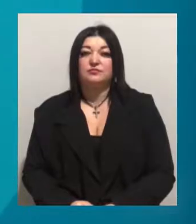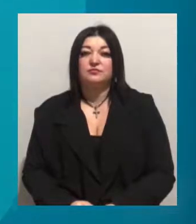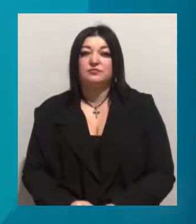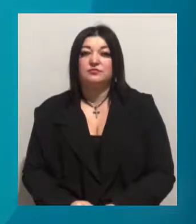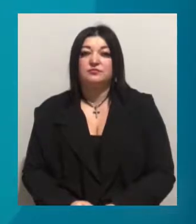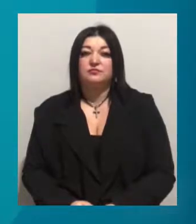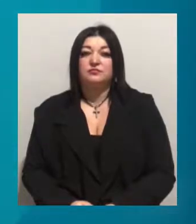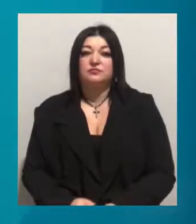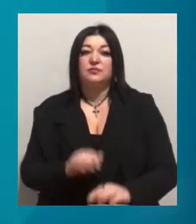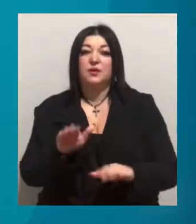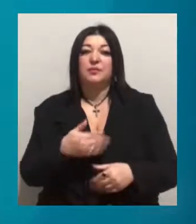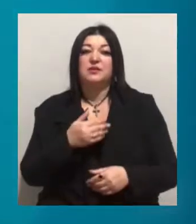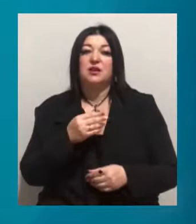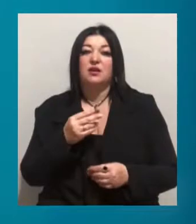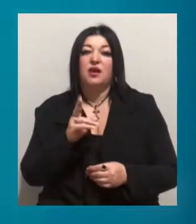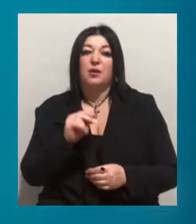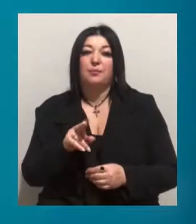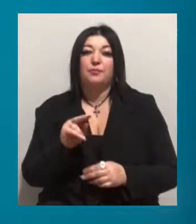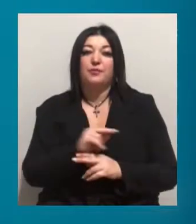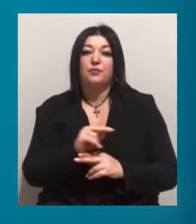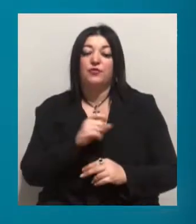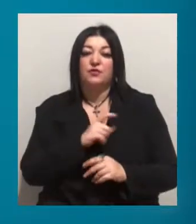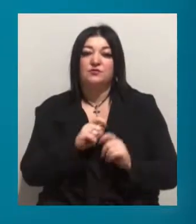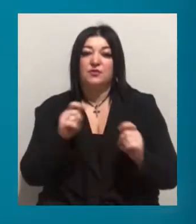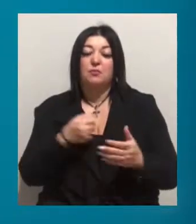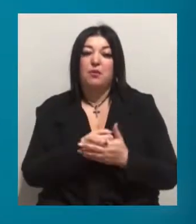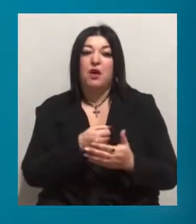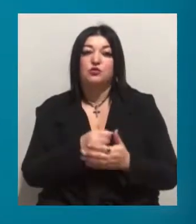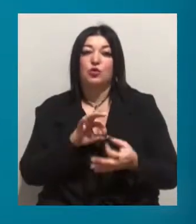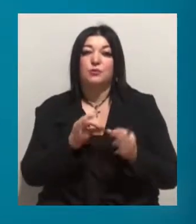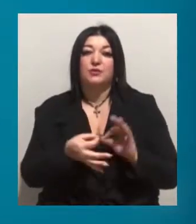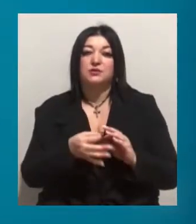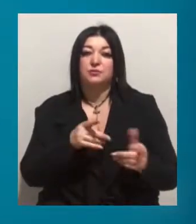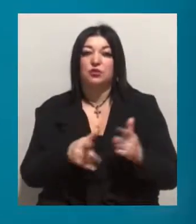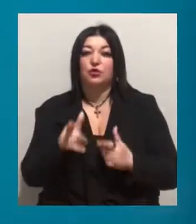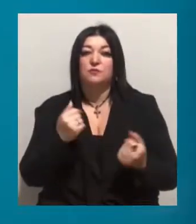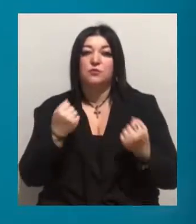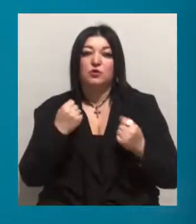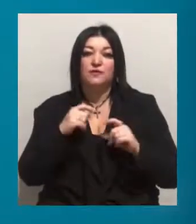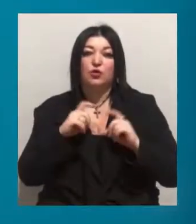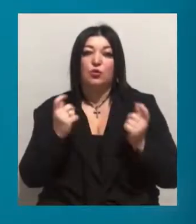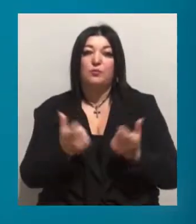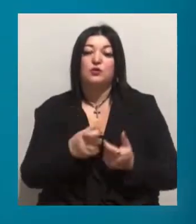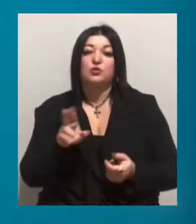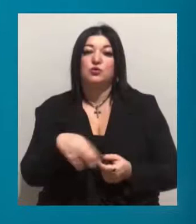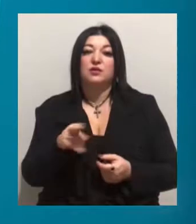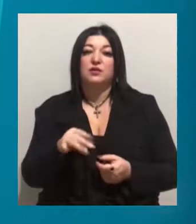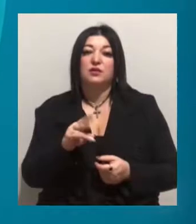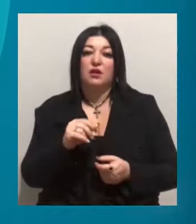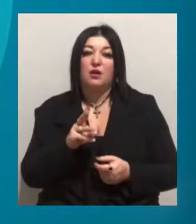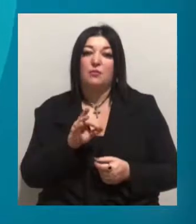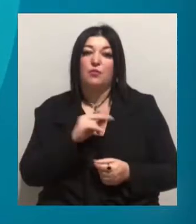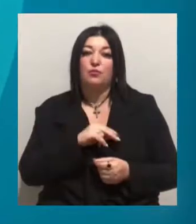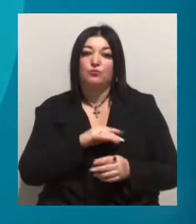Після капітального ремонту в Одесі відкрили базу олімпійської підготовки спортивного комплексу «Динамо». Роботи тривали три